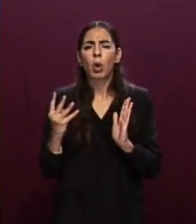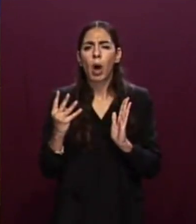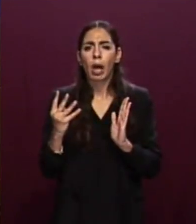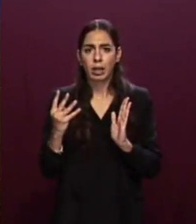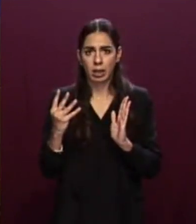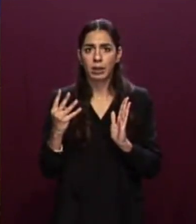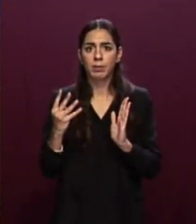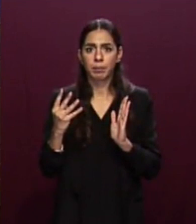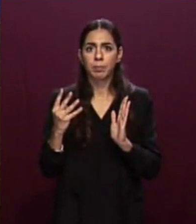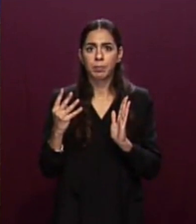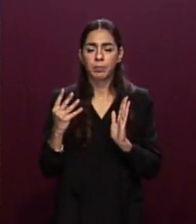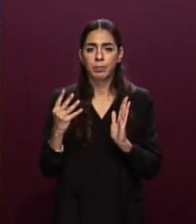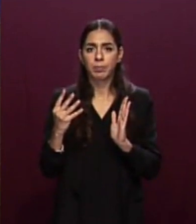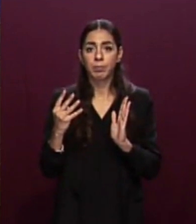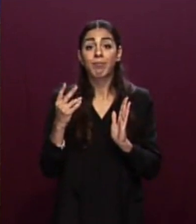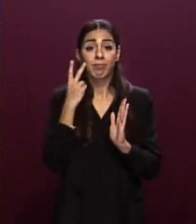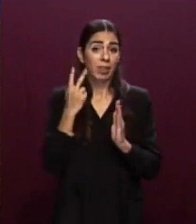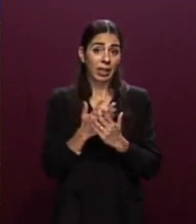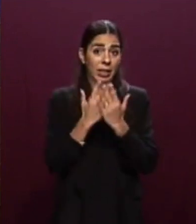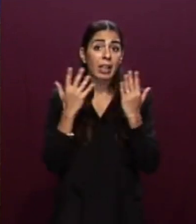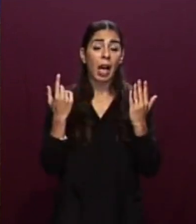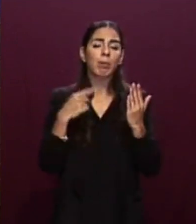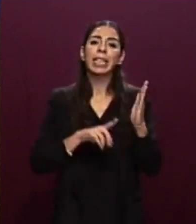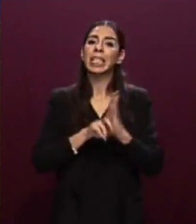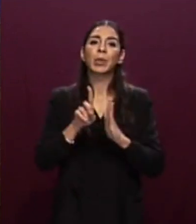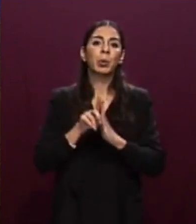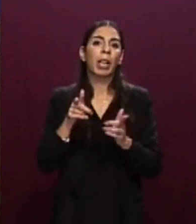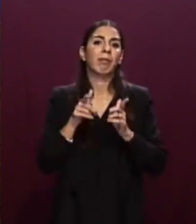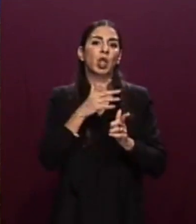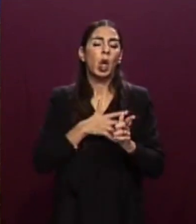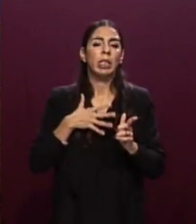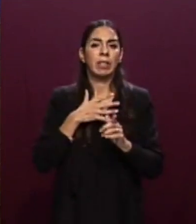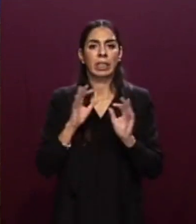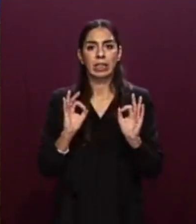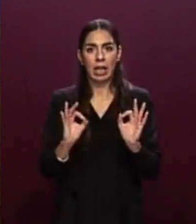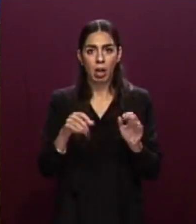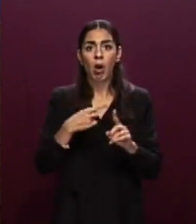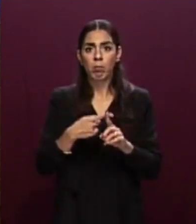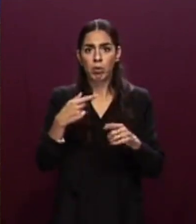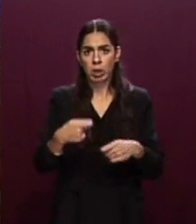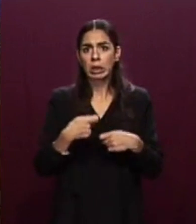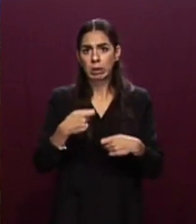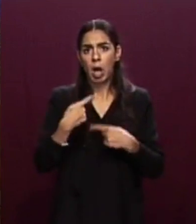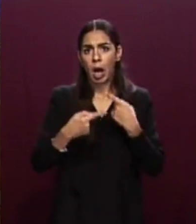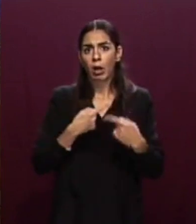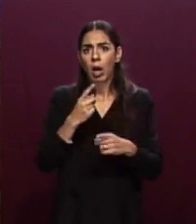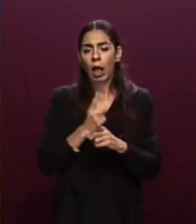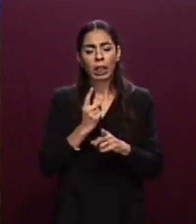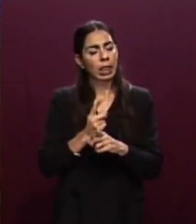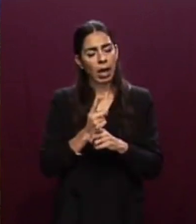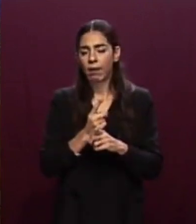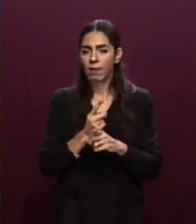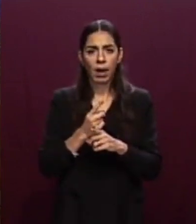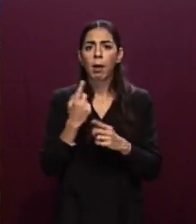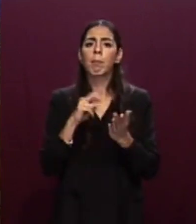Si tratta, come evidente, di risultati del tutto insoddisfacenti e che ci rafforzano nella convinzione di dover superare le criticità